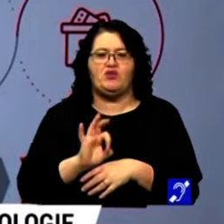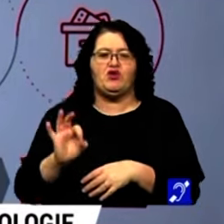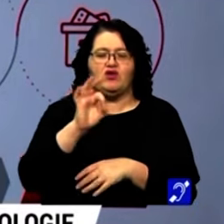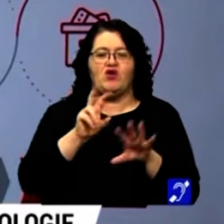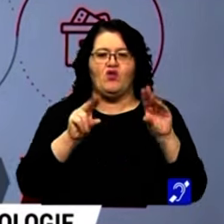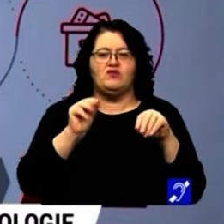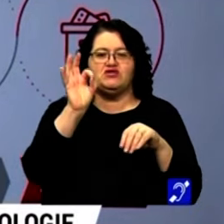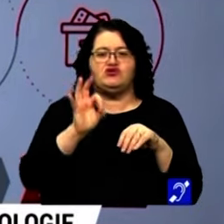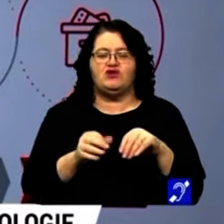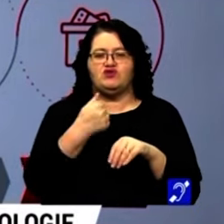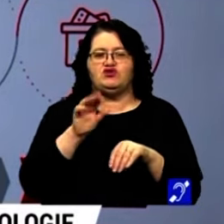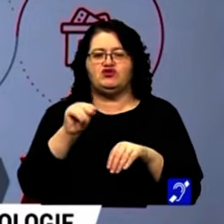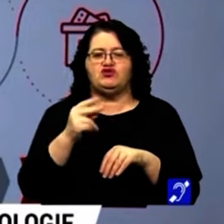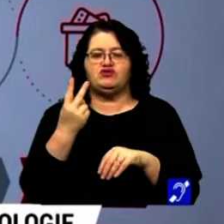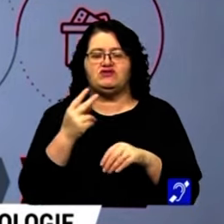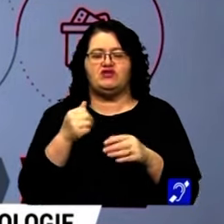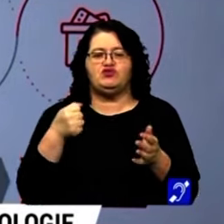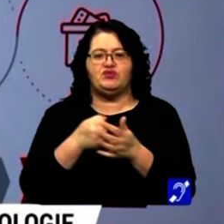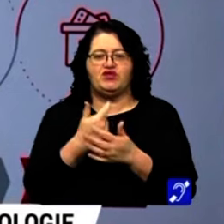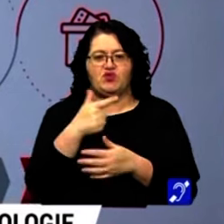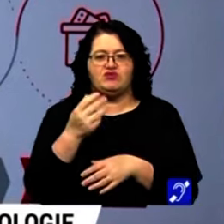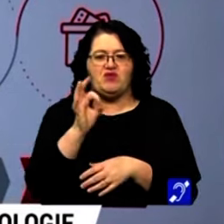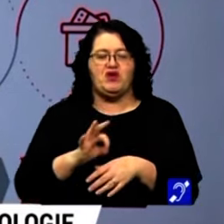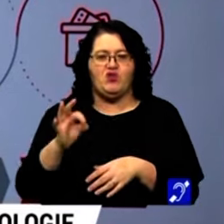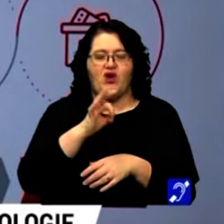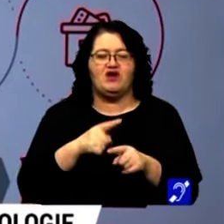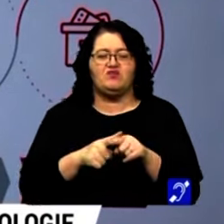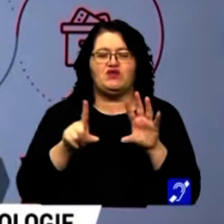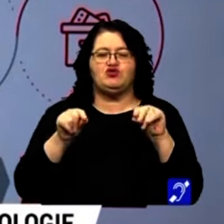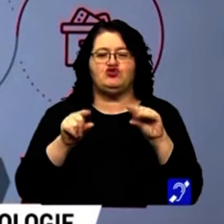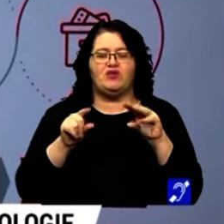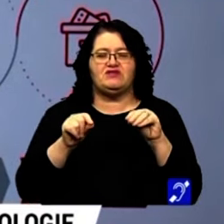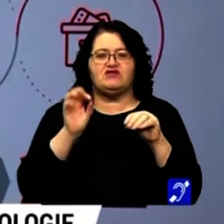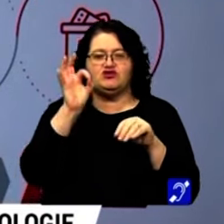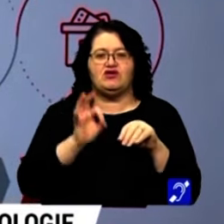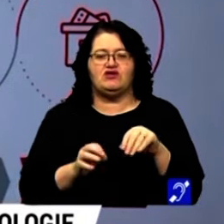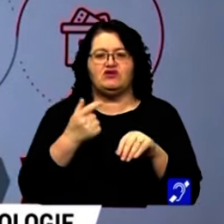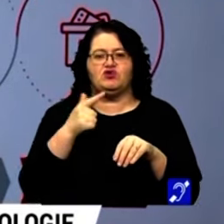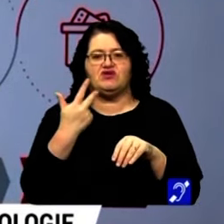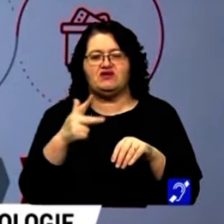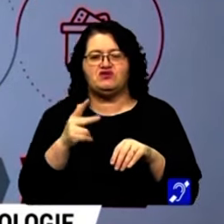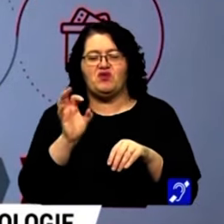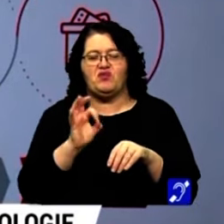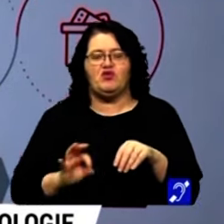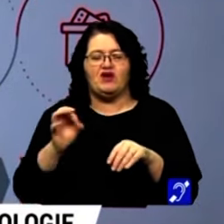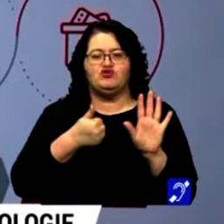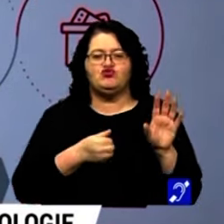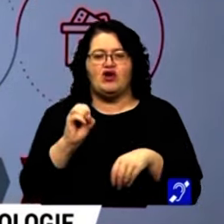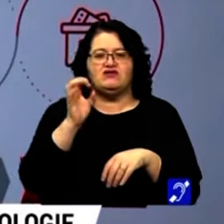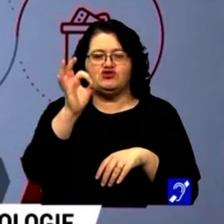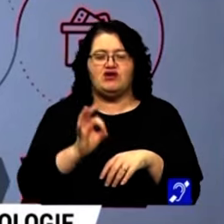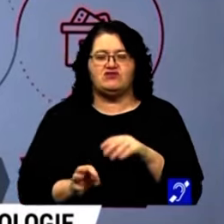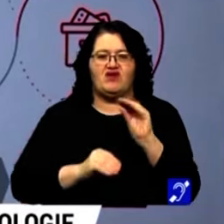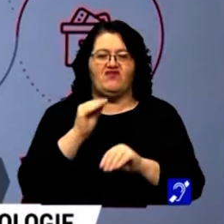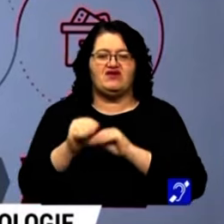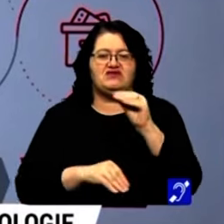80% între 150 și 200 de milioane, 70% între 200 și 300 de milioane și 60% la